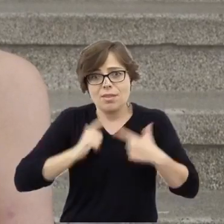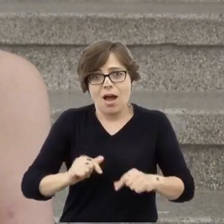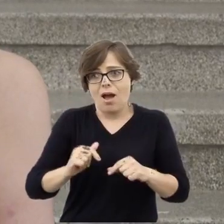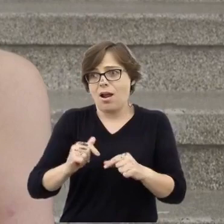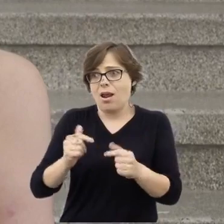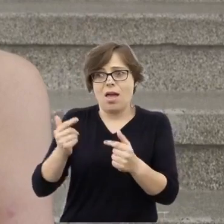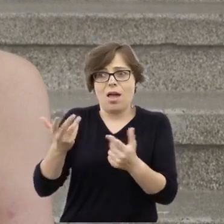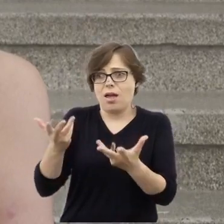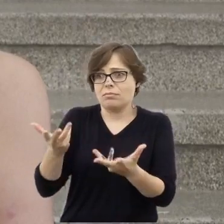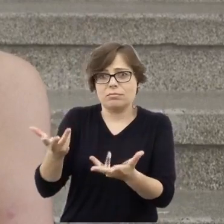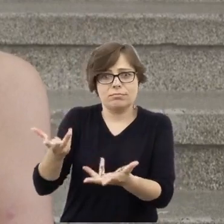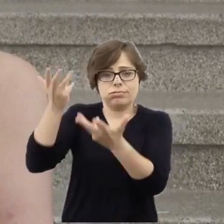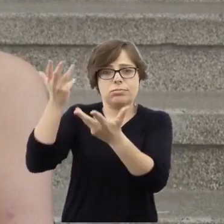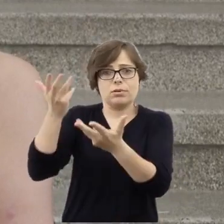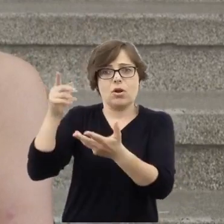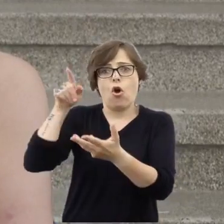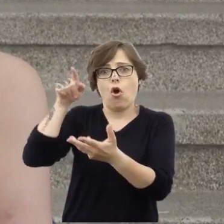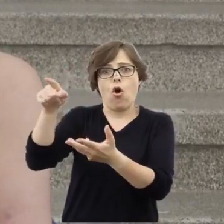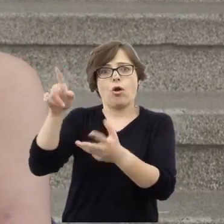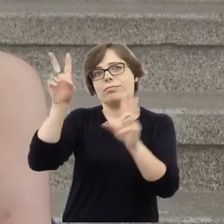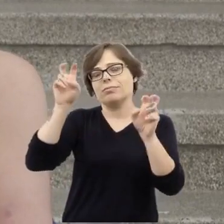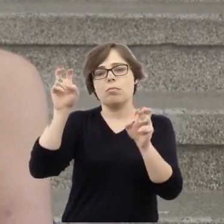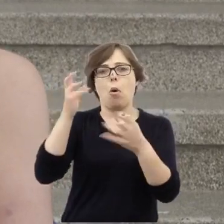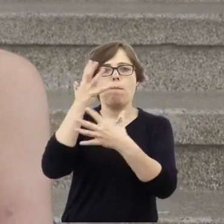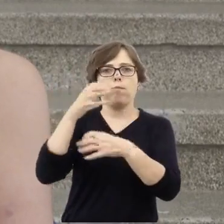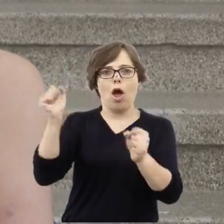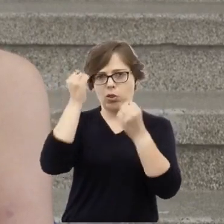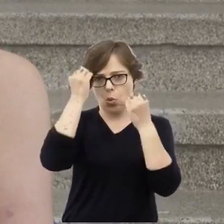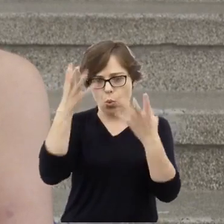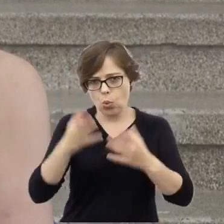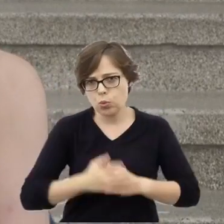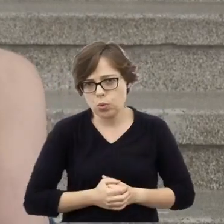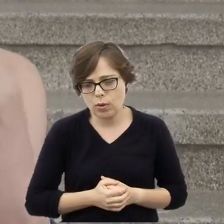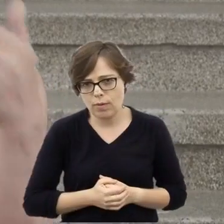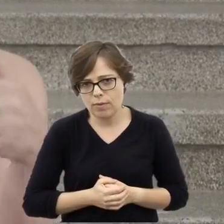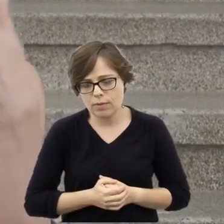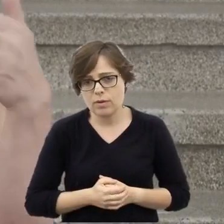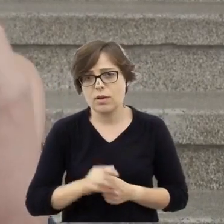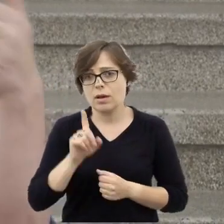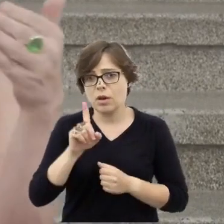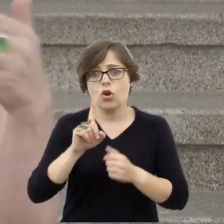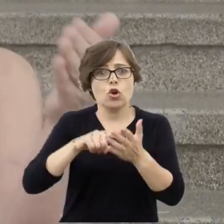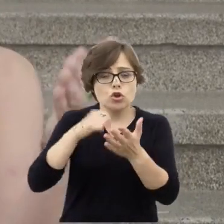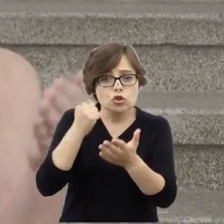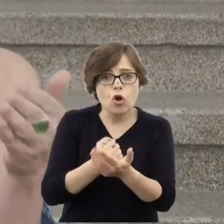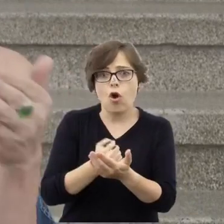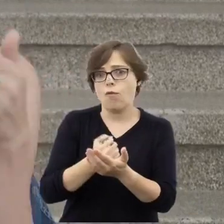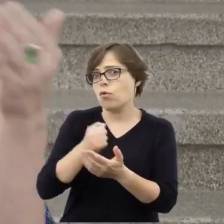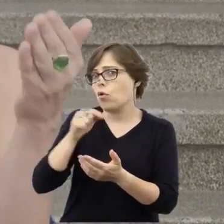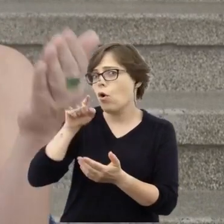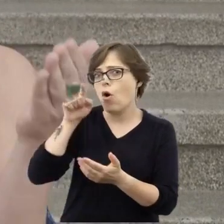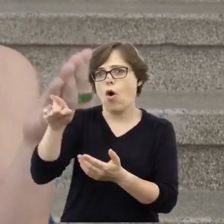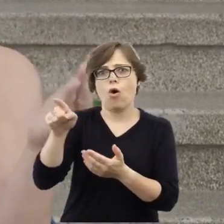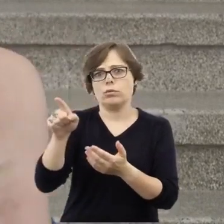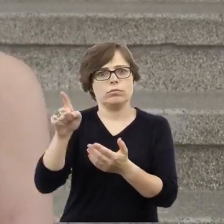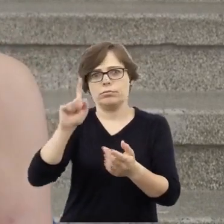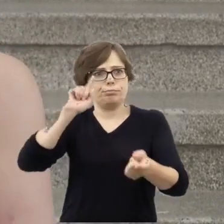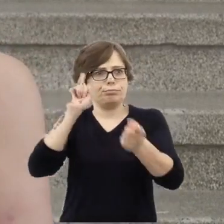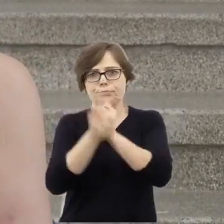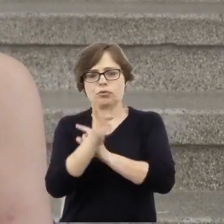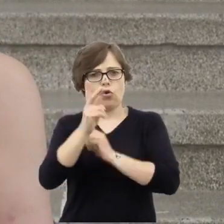rangi bohaterów kulturowych i znowu stali się tam kimś zupełnie innym niż